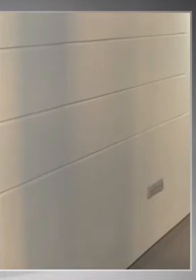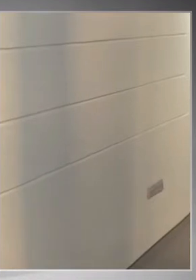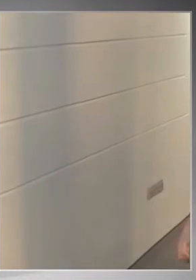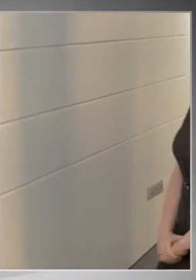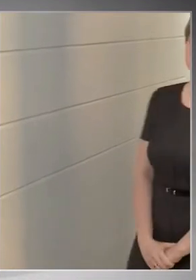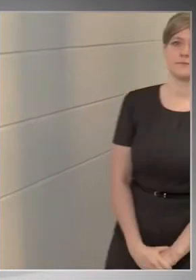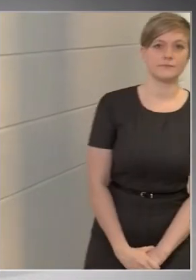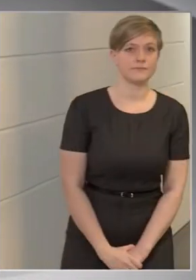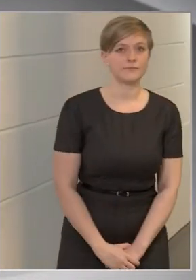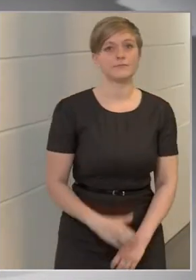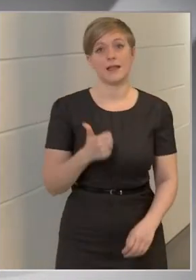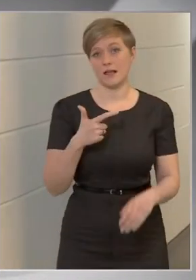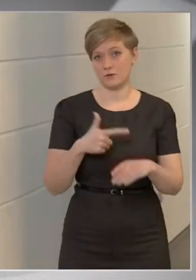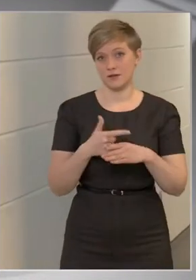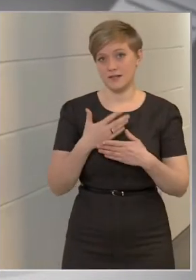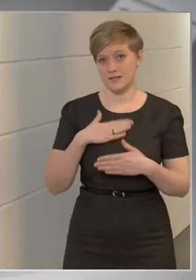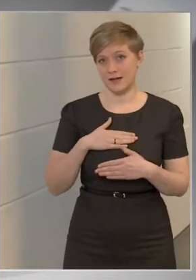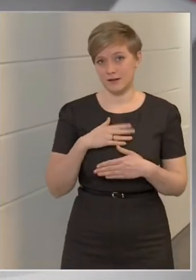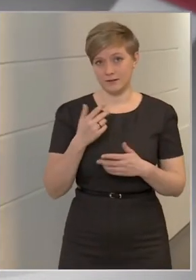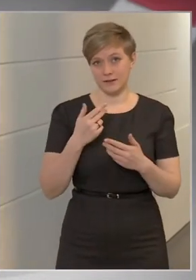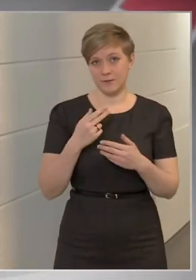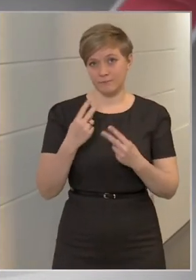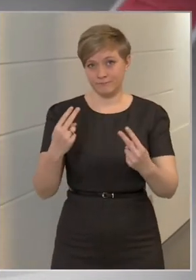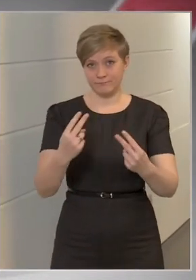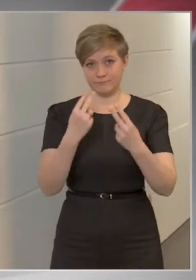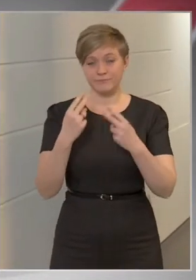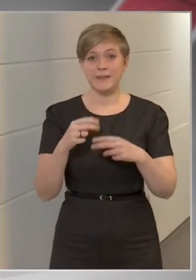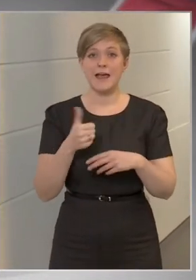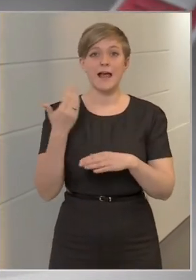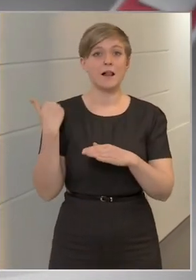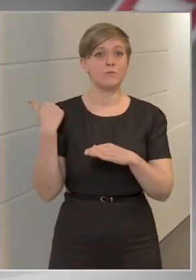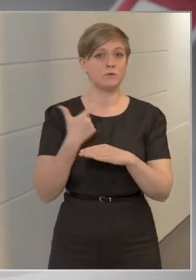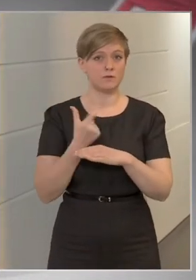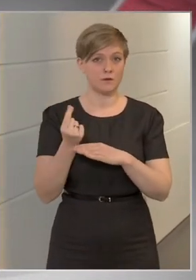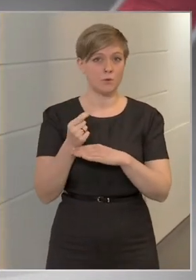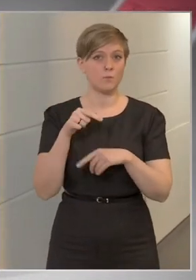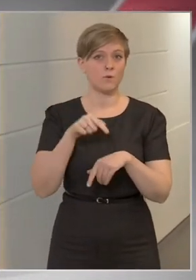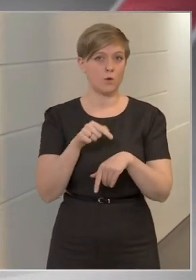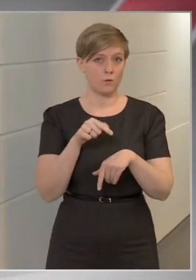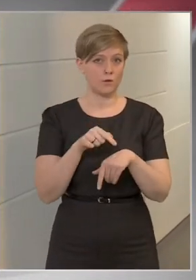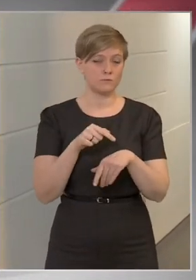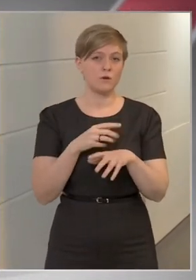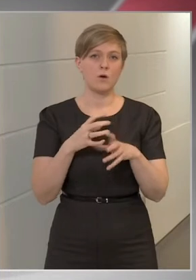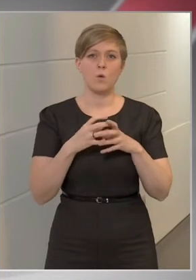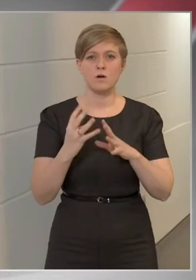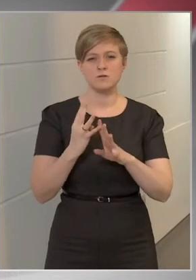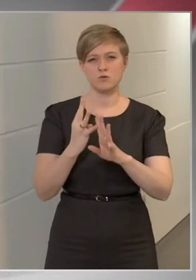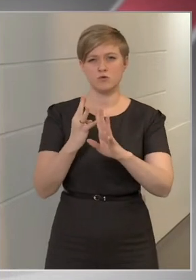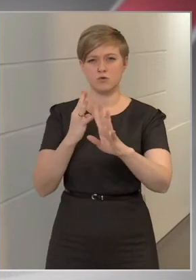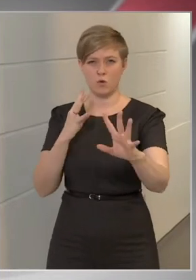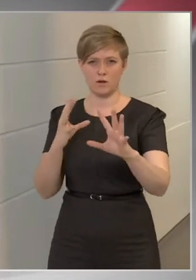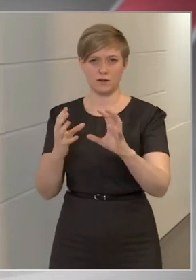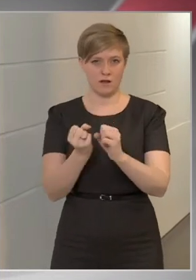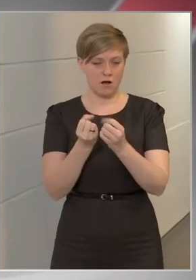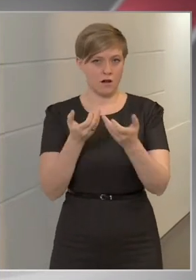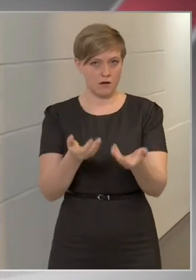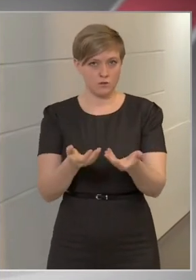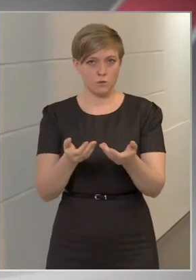azokat, akik a kormányinfót figyelik, hogy az elmúlt napokban ott, ahol hosszú sorok alakultak ki,